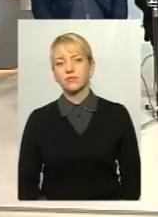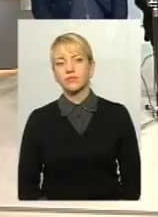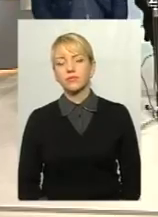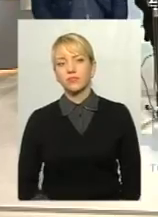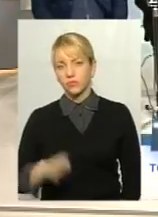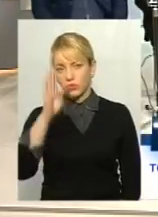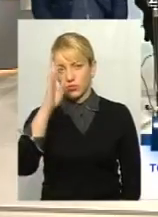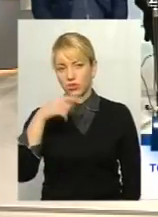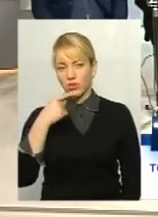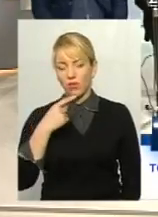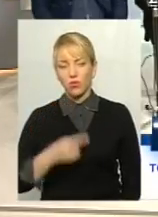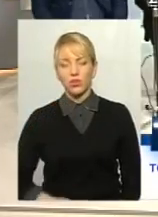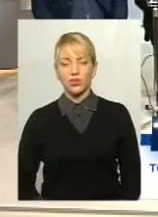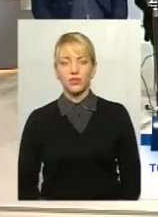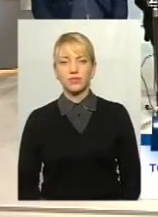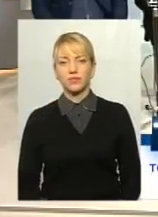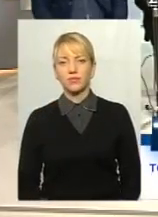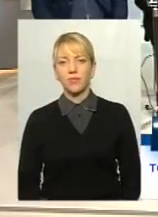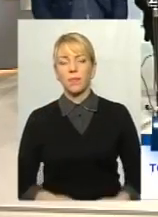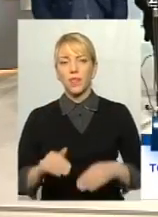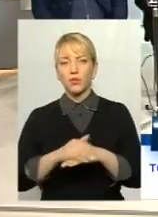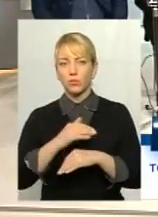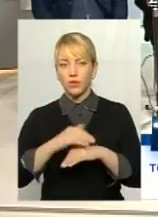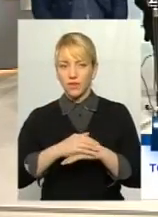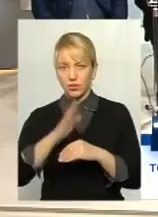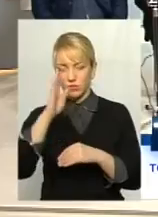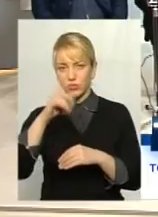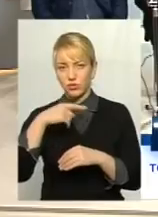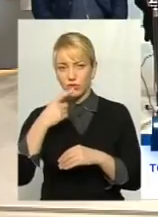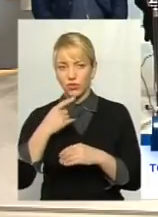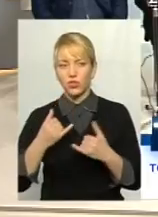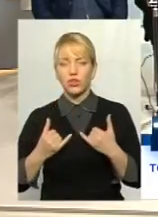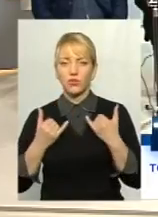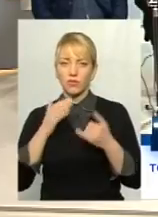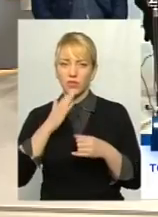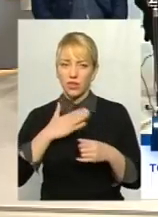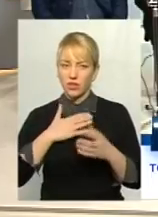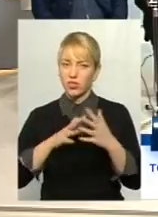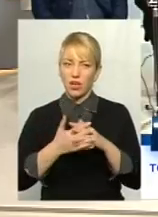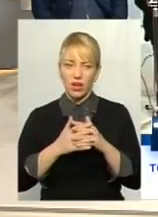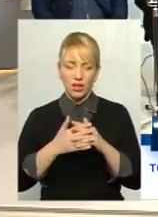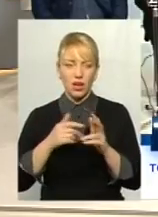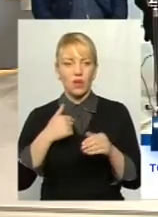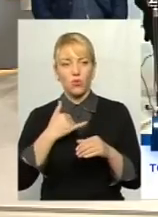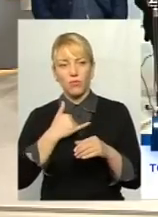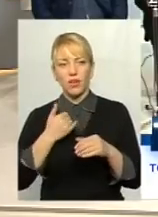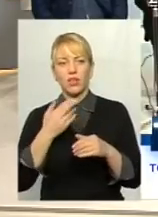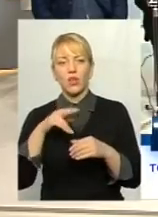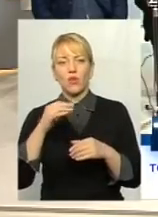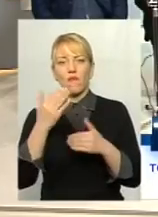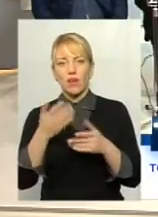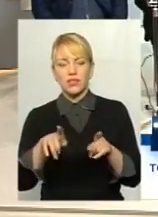Алло. Алло, ми вас чуємо. Добрий вечір. Доброго здоров Доброго вечір, шановні наші аграрії. В мене до вас таке питання.